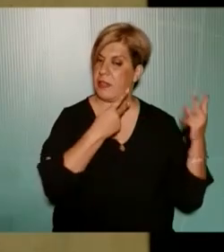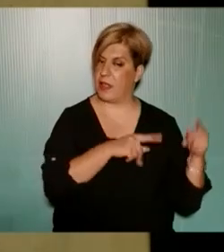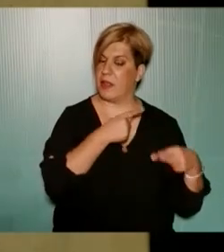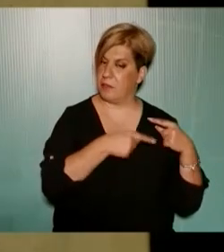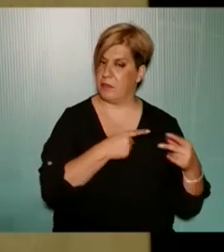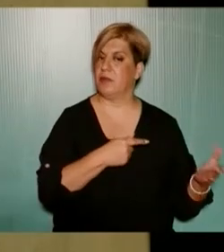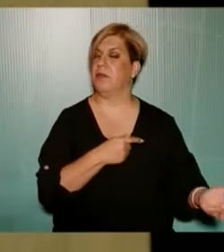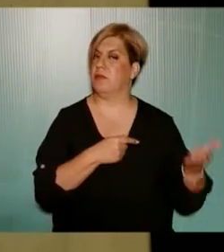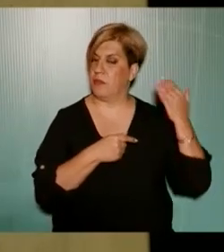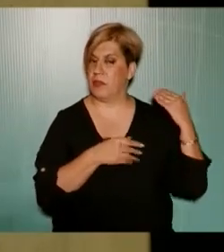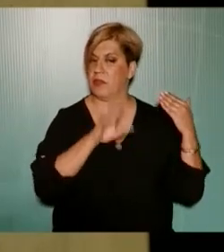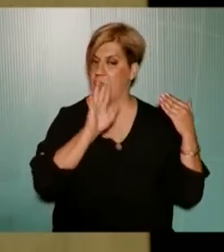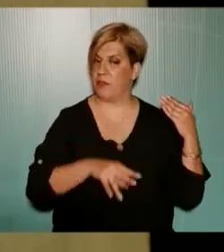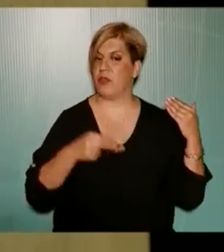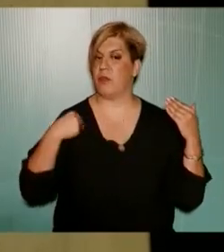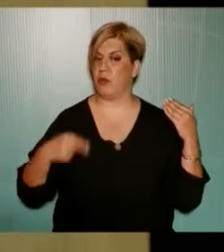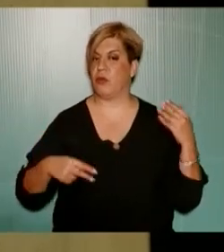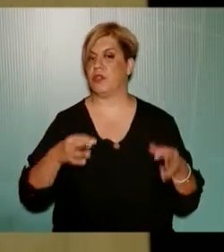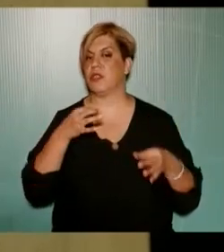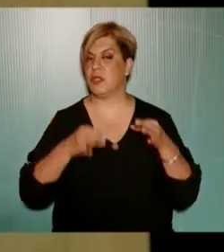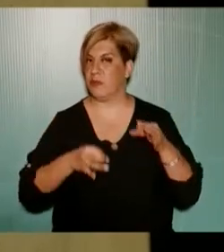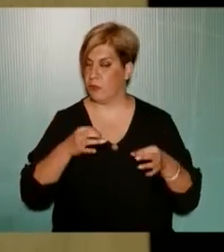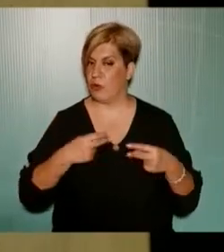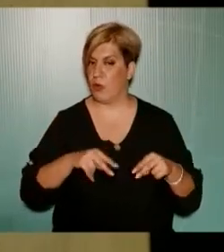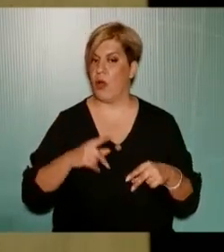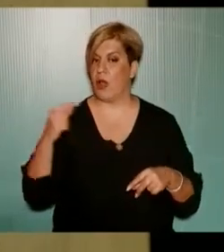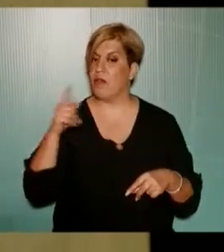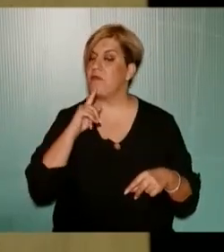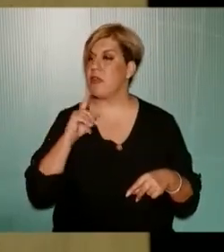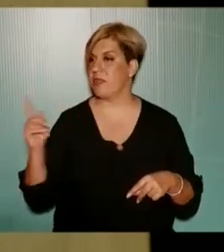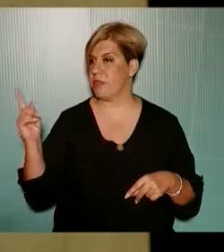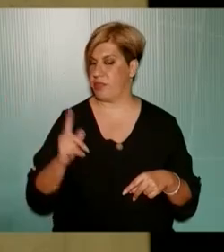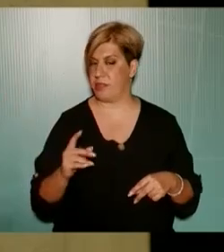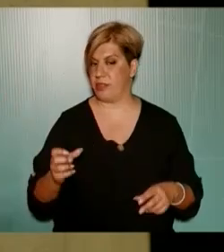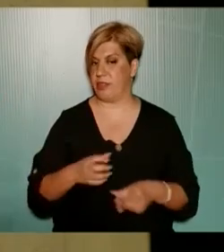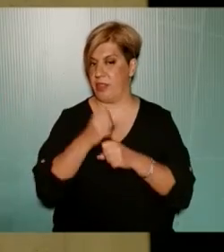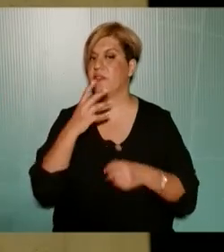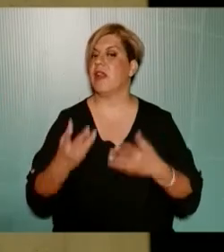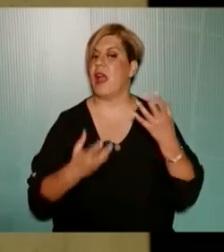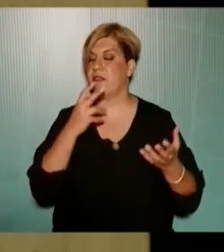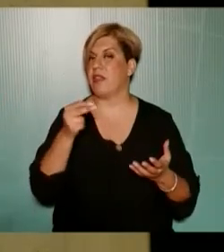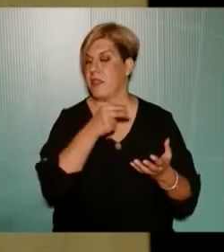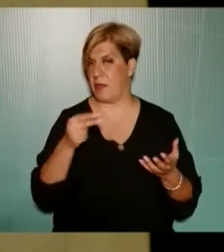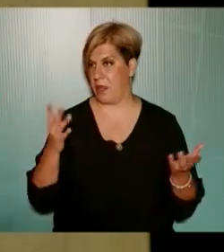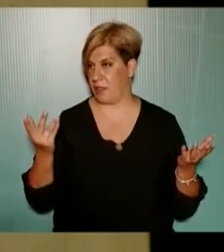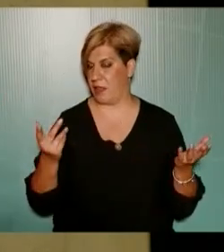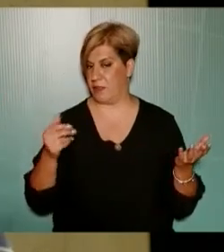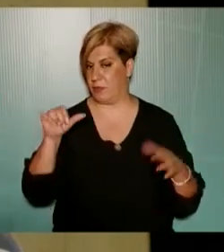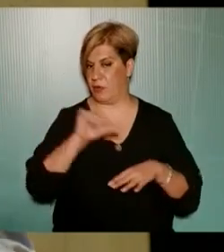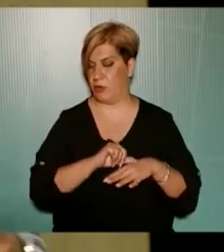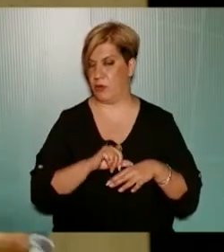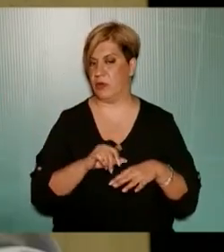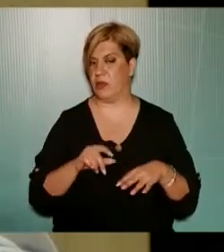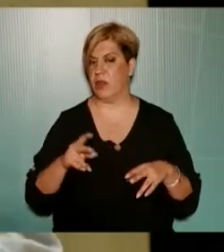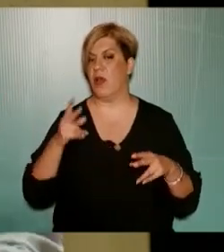προφανώς και από το τελευταίο δημοτικό συμβούλιο είναι ότι όταν ερχόταν ένα τέτοιο θέμα γιατί αυτά είναι τα καυτά θέματα της πόλης όχι ορισμός